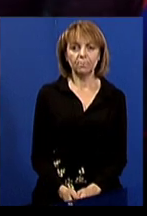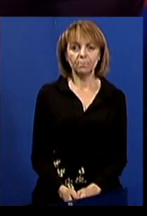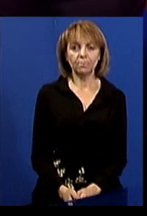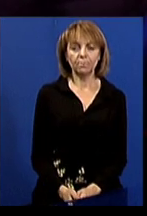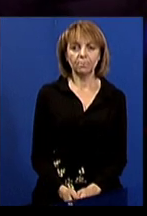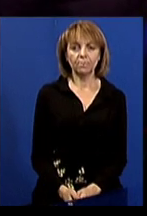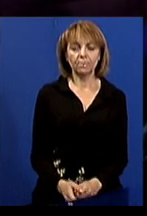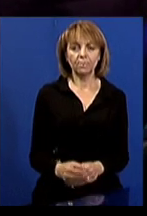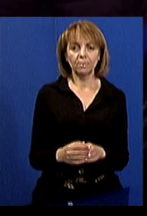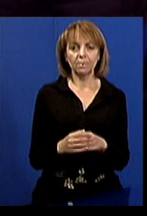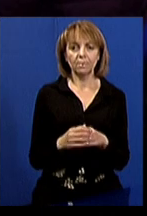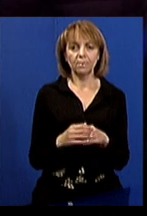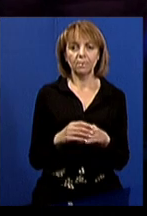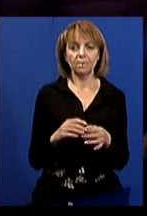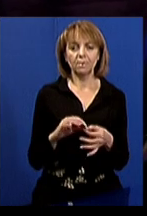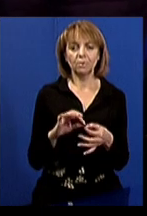Звична процедура.